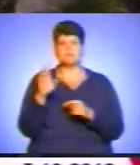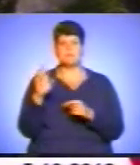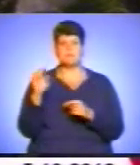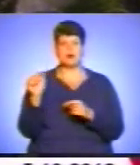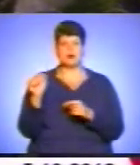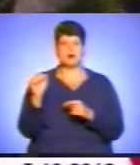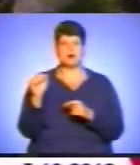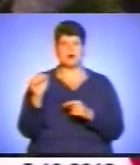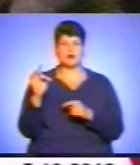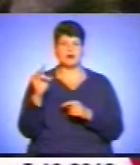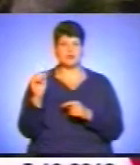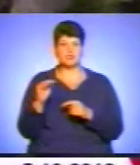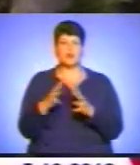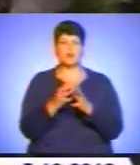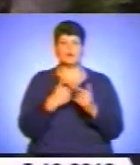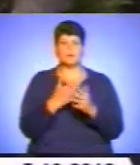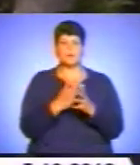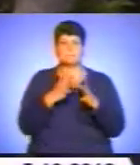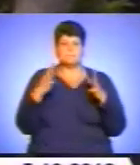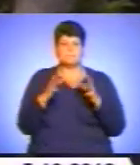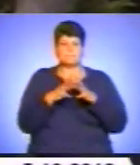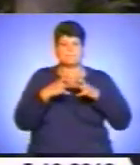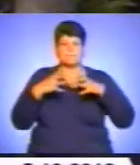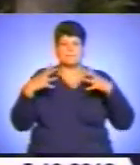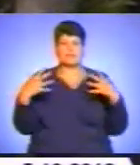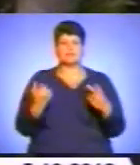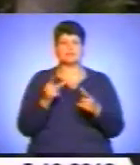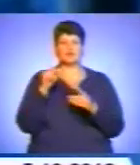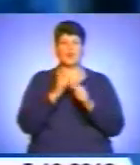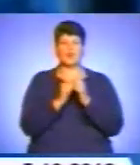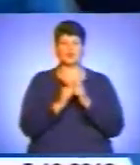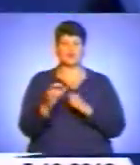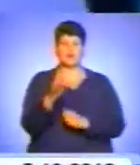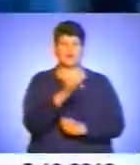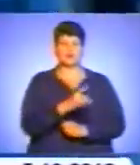хочемо більш географію розширити, дійти до кожного району.